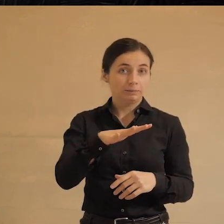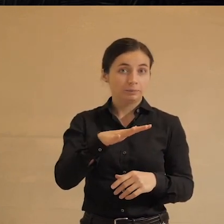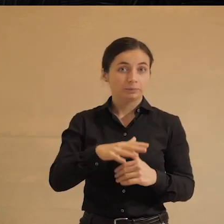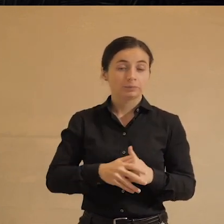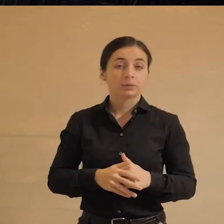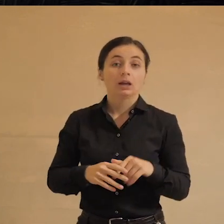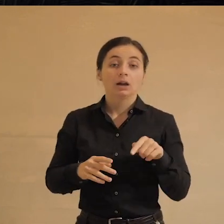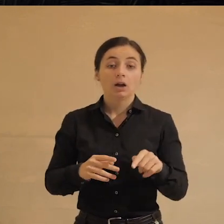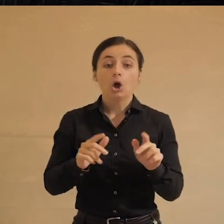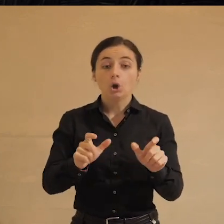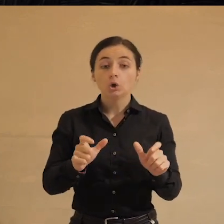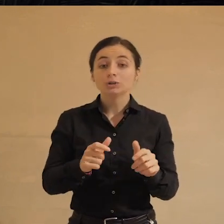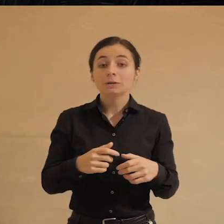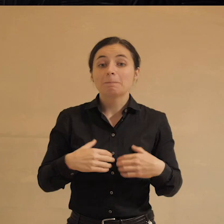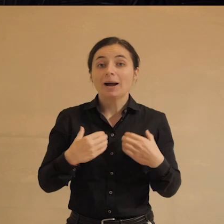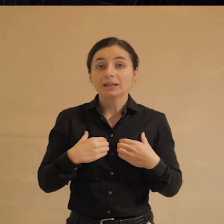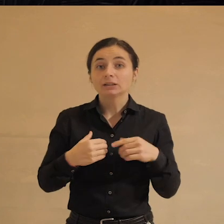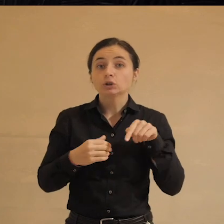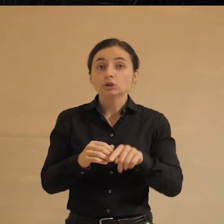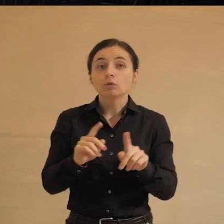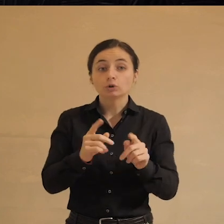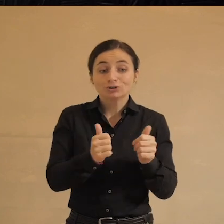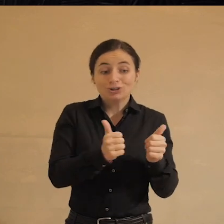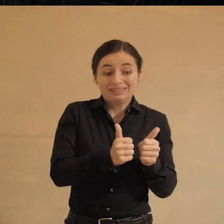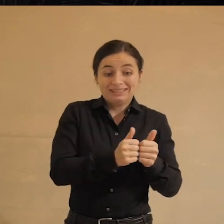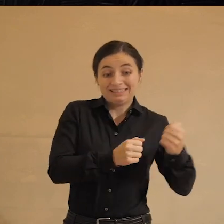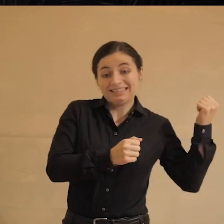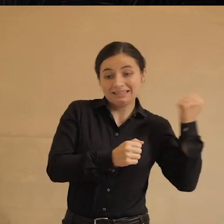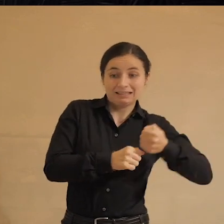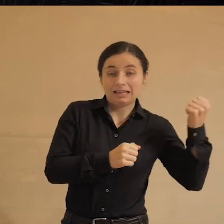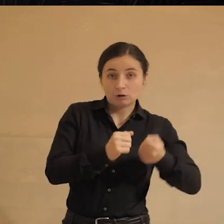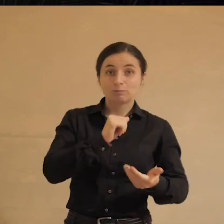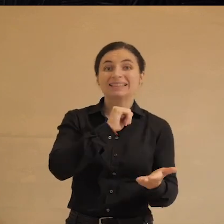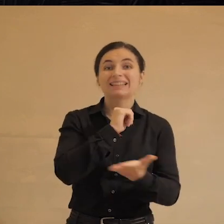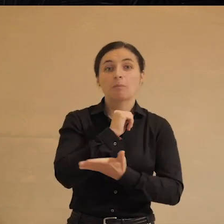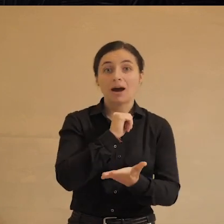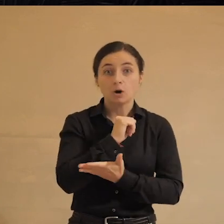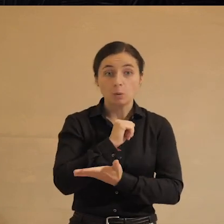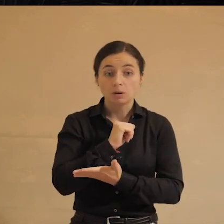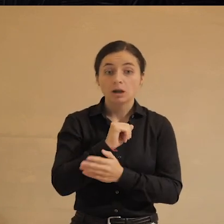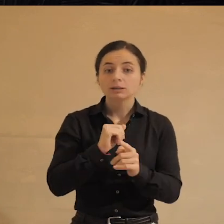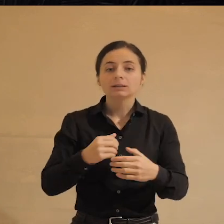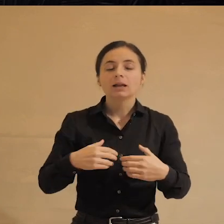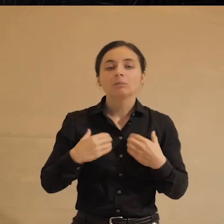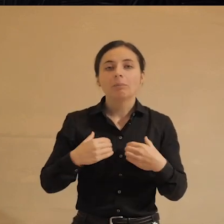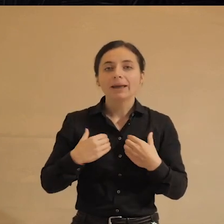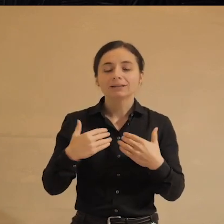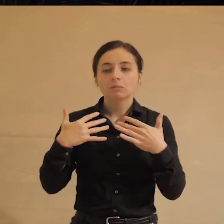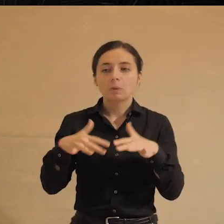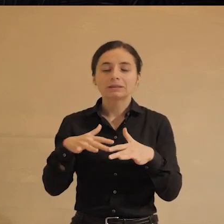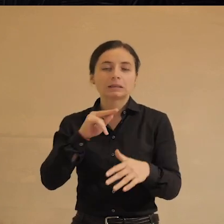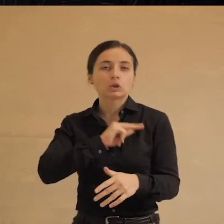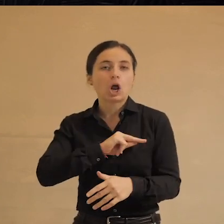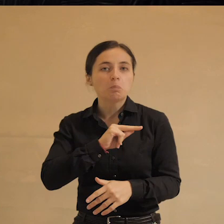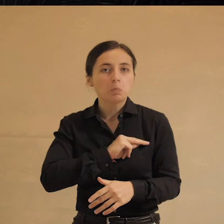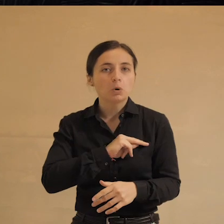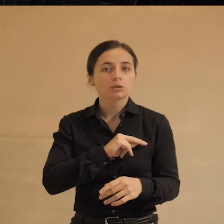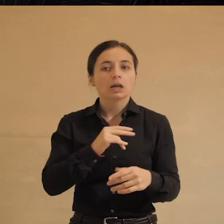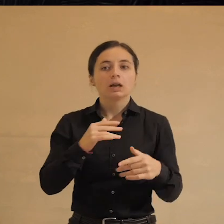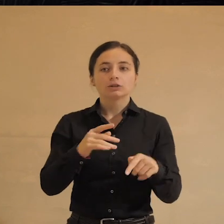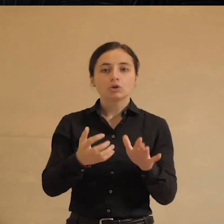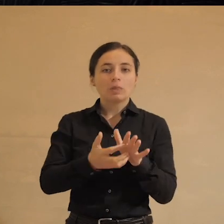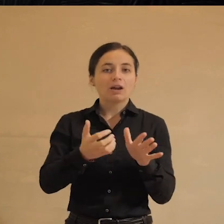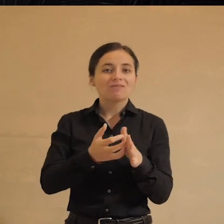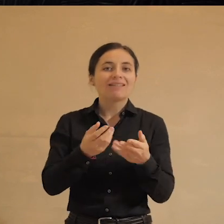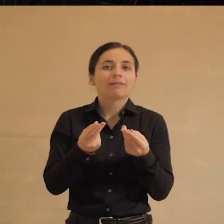чем в среднем. Люди боятся. Даже не столько того, что их сосед зарубит топором, хотя бывает и такое. Они боятся потерять работу, они боятся, что у них не